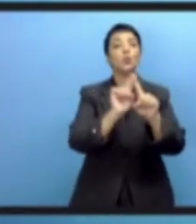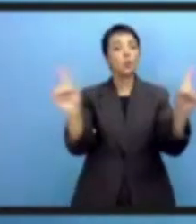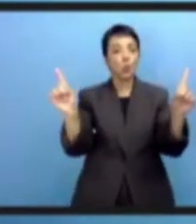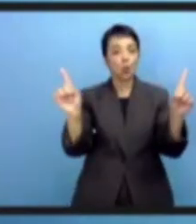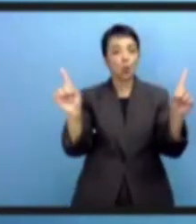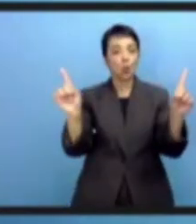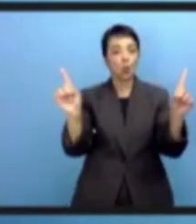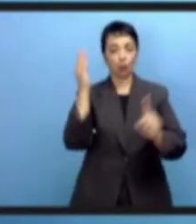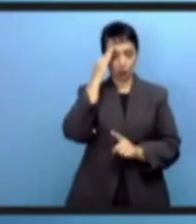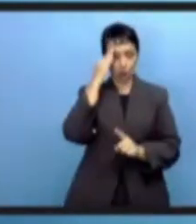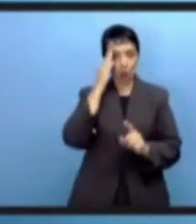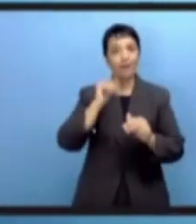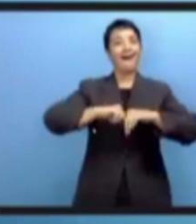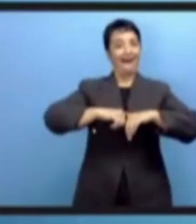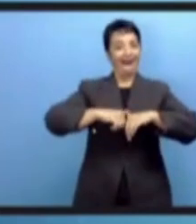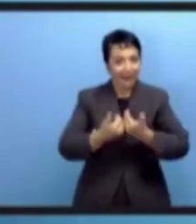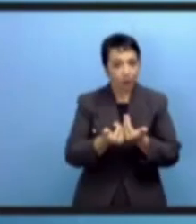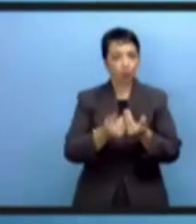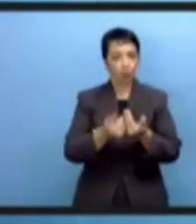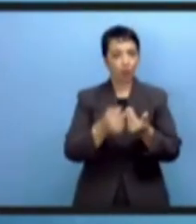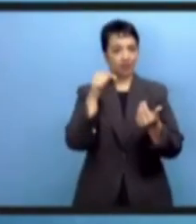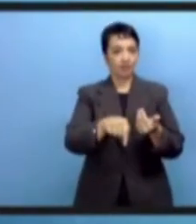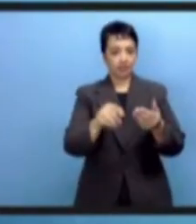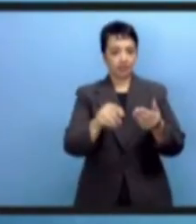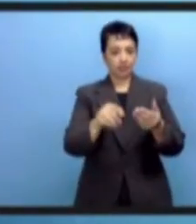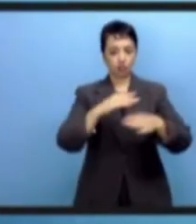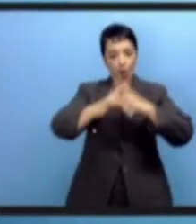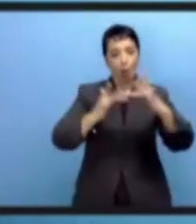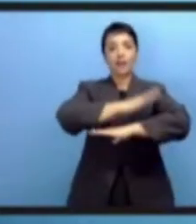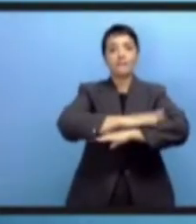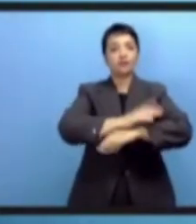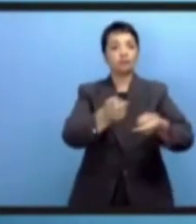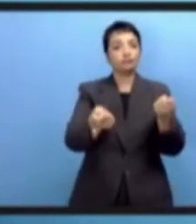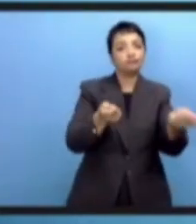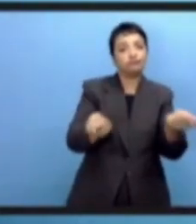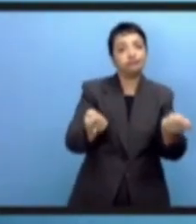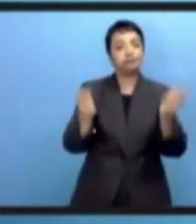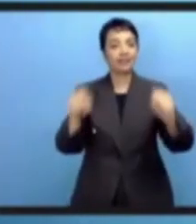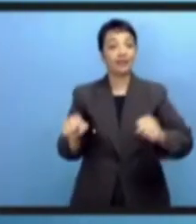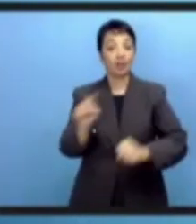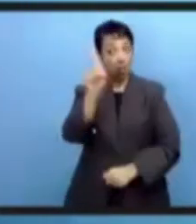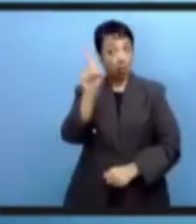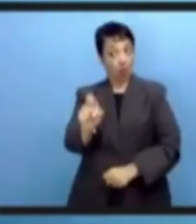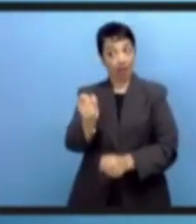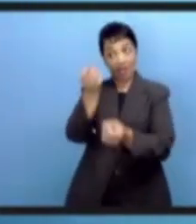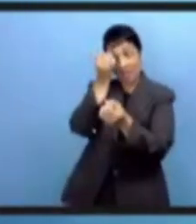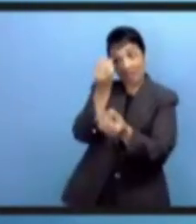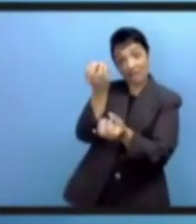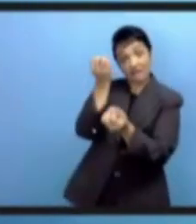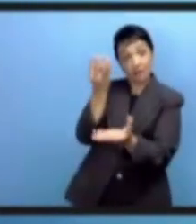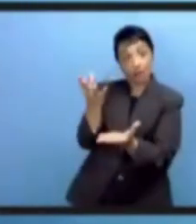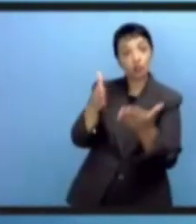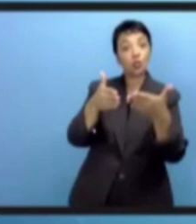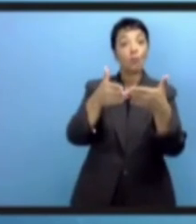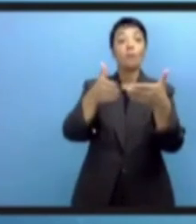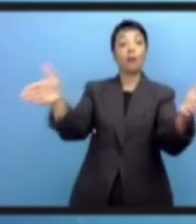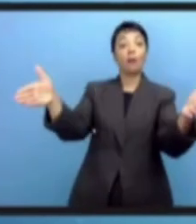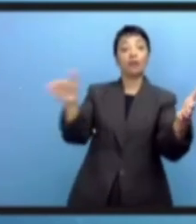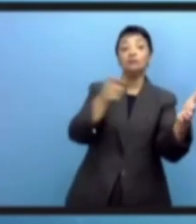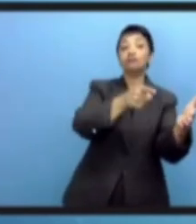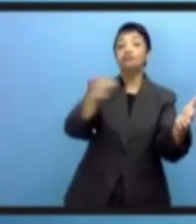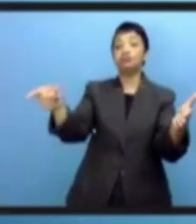цензуру цифровых платформ. Именно поэтому я использую слово регулирование цифровых платформ,